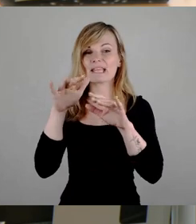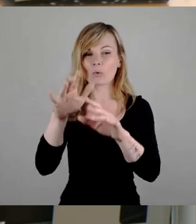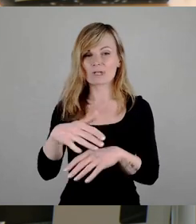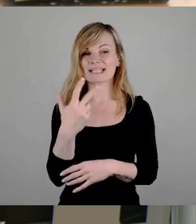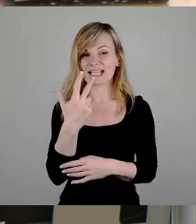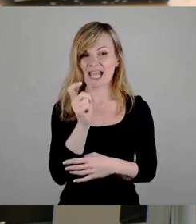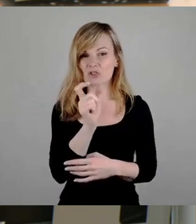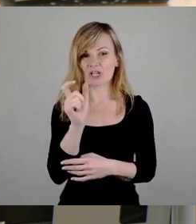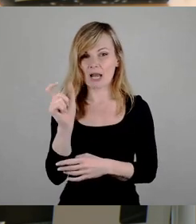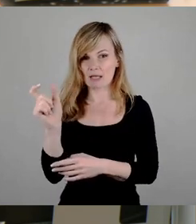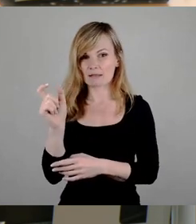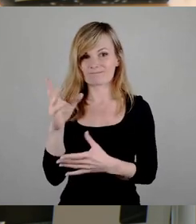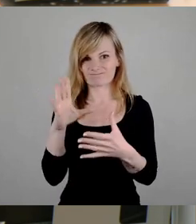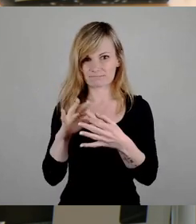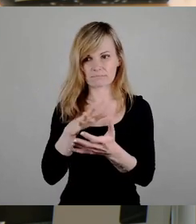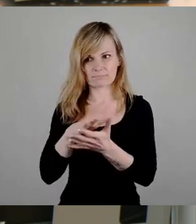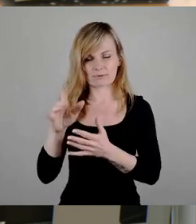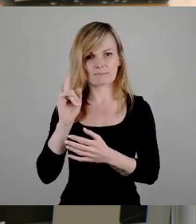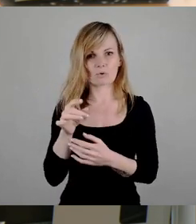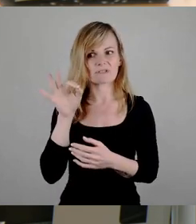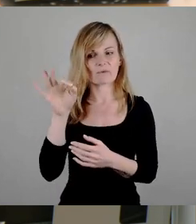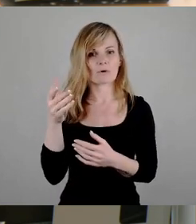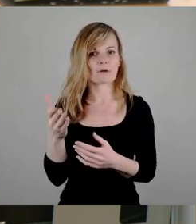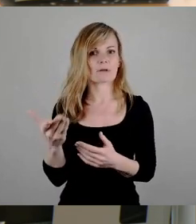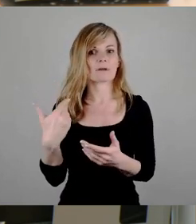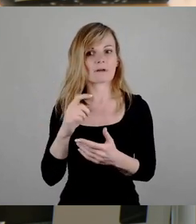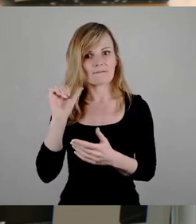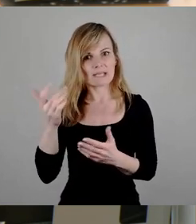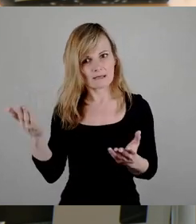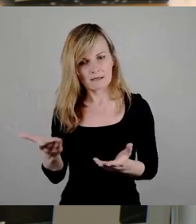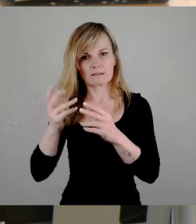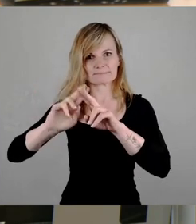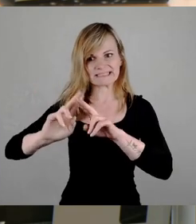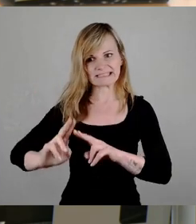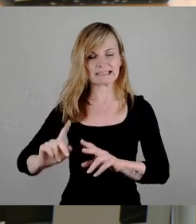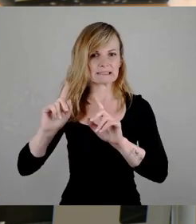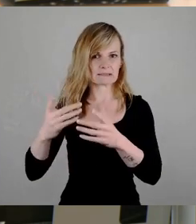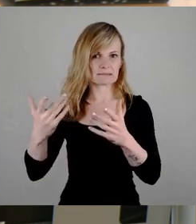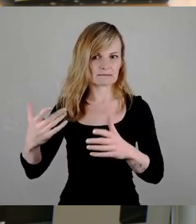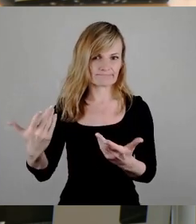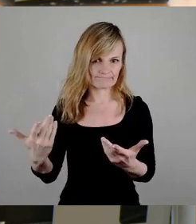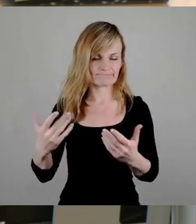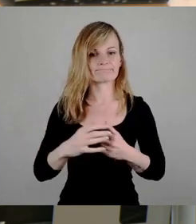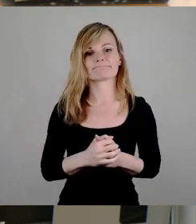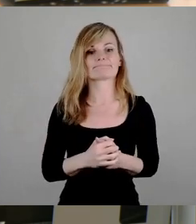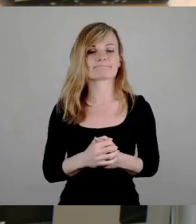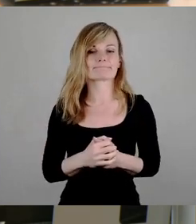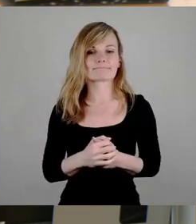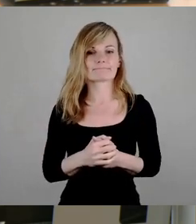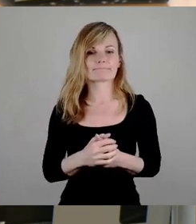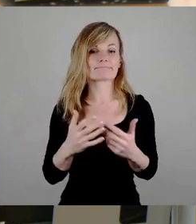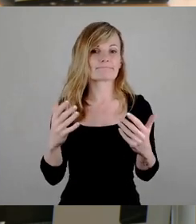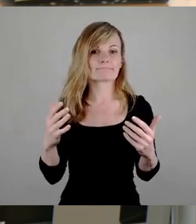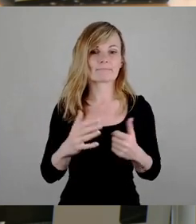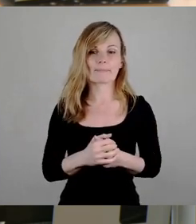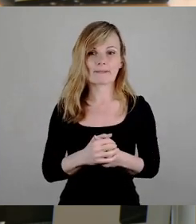wird, um, wenn man das Ganze wirklich wieder flott machen will. Und Sie fragen ja